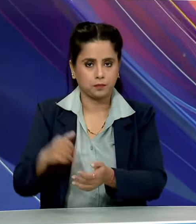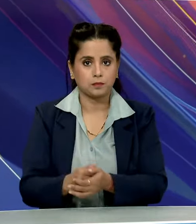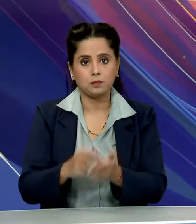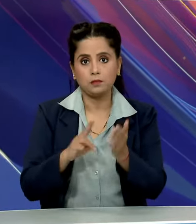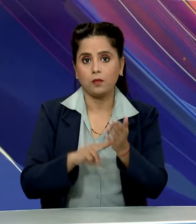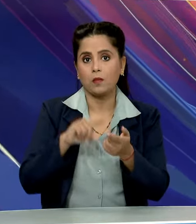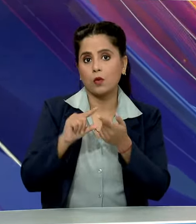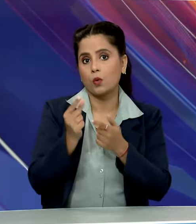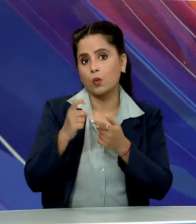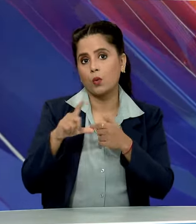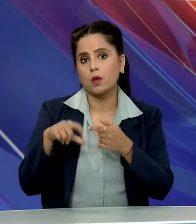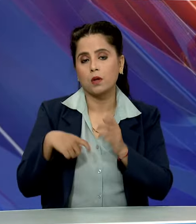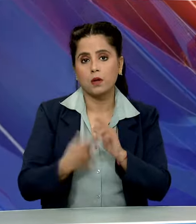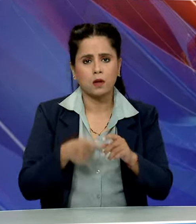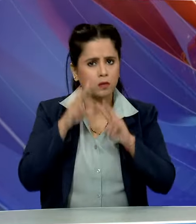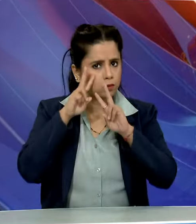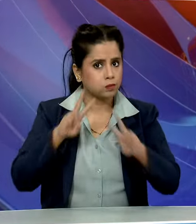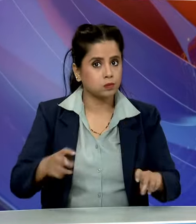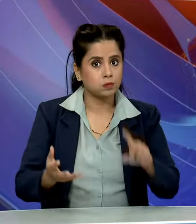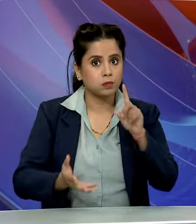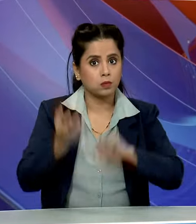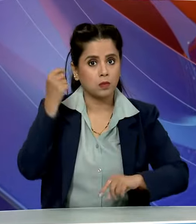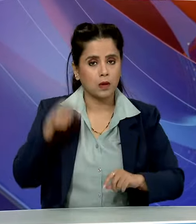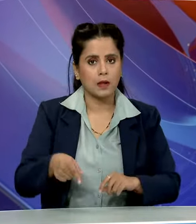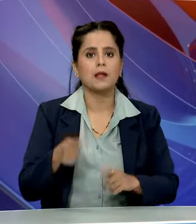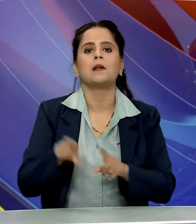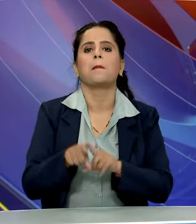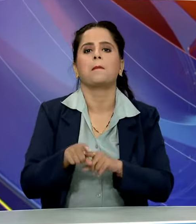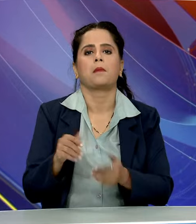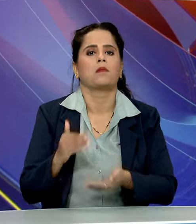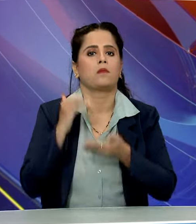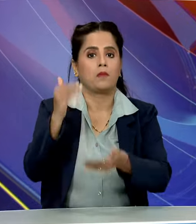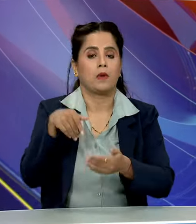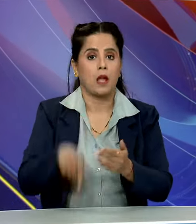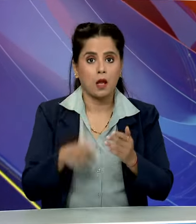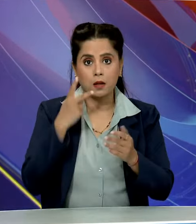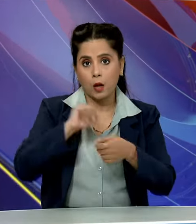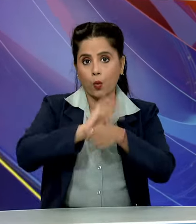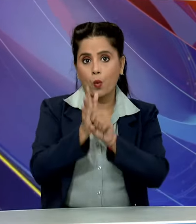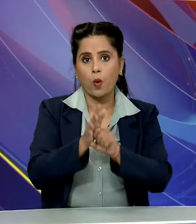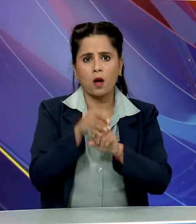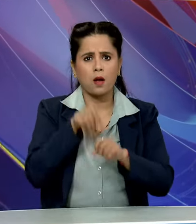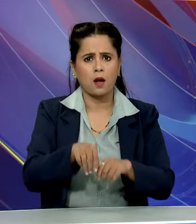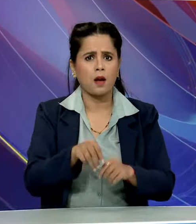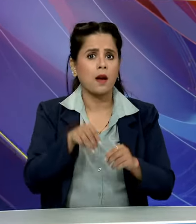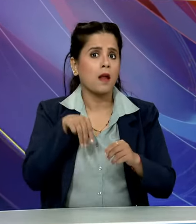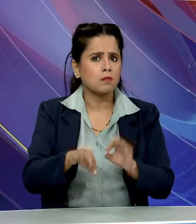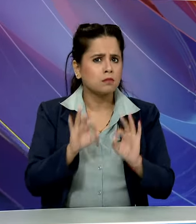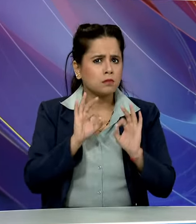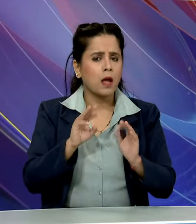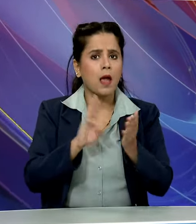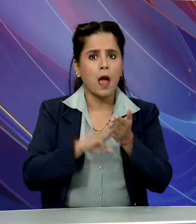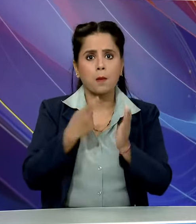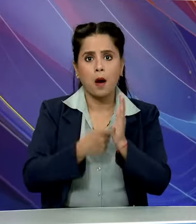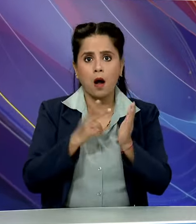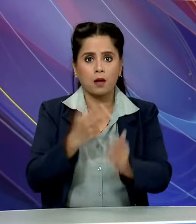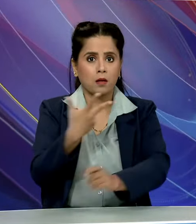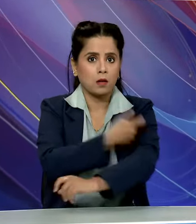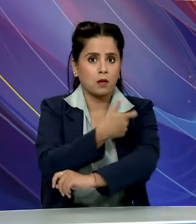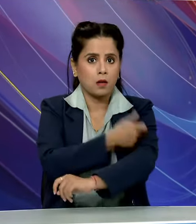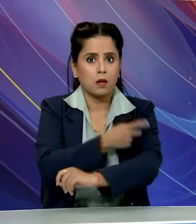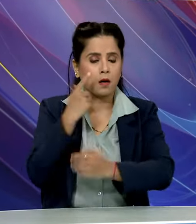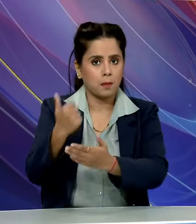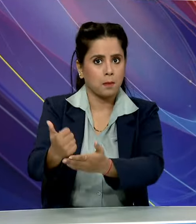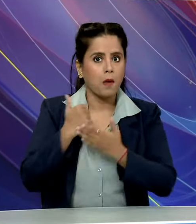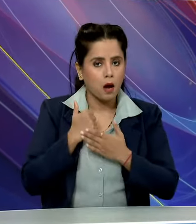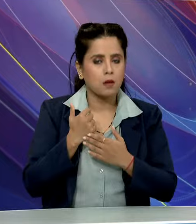नुकिलोसाइट संबधित खोजों के लिए दिया गया सम्मान, करोना वाइरस के खिलाव प्रभावी MRNA टीकों में मिली थी मदद